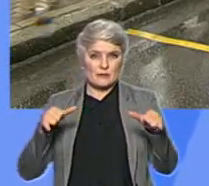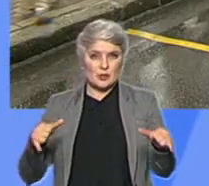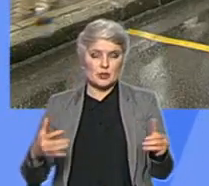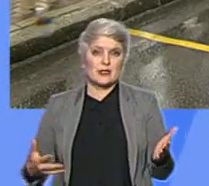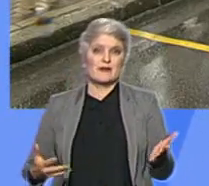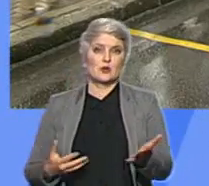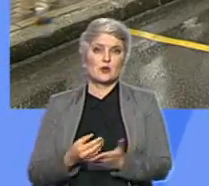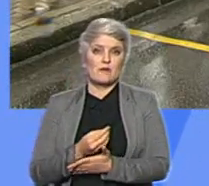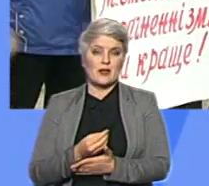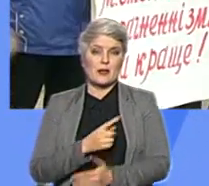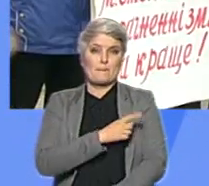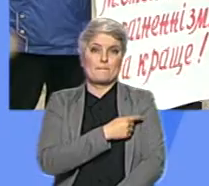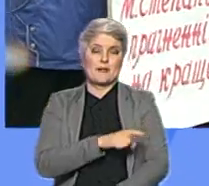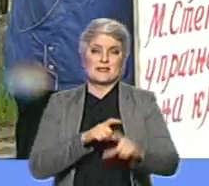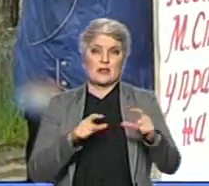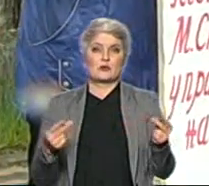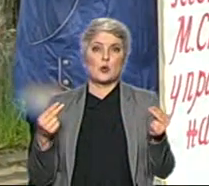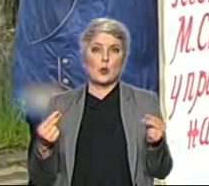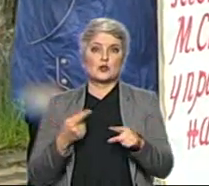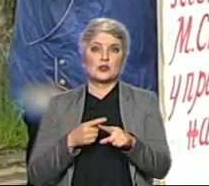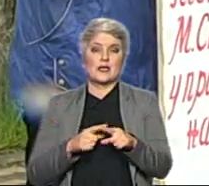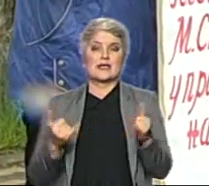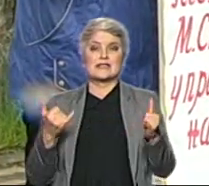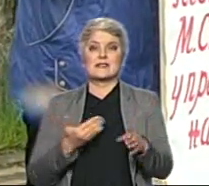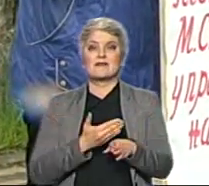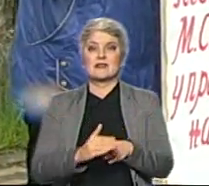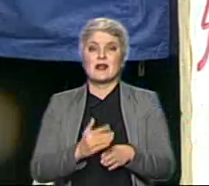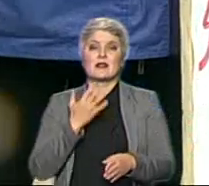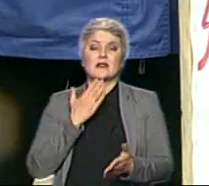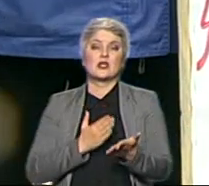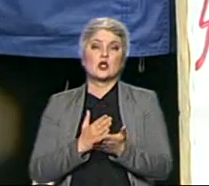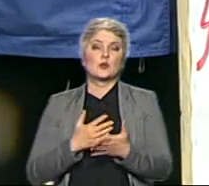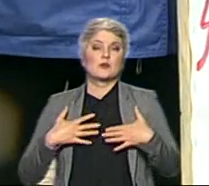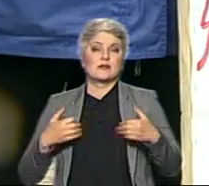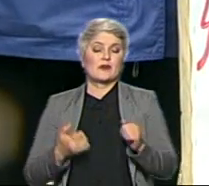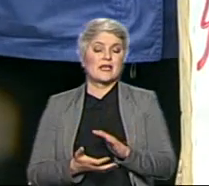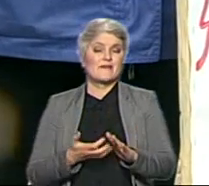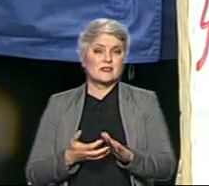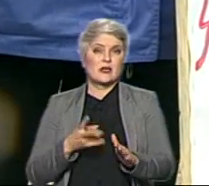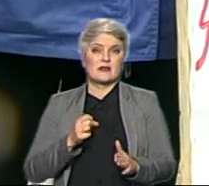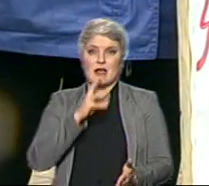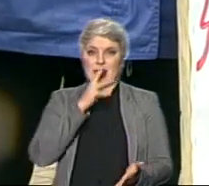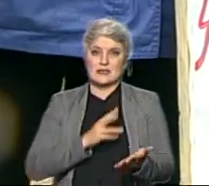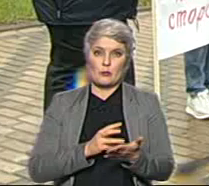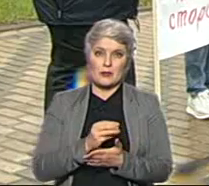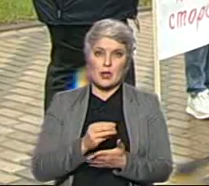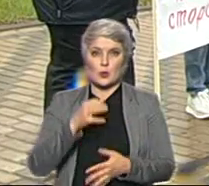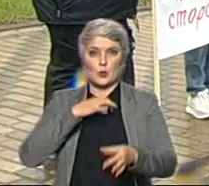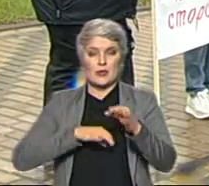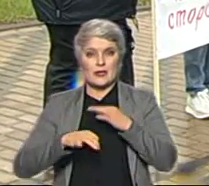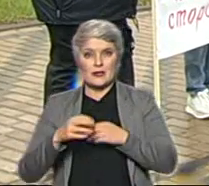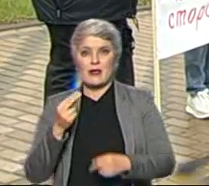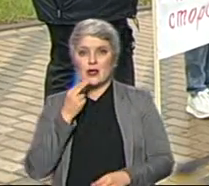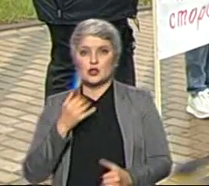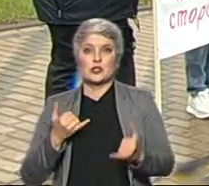учасників мітингу, коштів, які зараз виділяє Національна служба здоров'я, не вистачає на зарплати, закуплю ліків і харчів для пацієнтів. Тож лікарня не